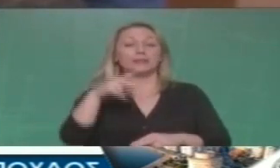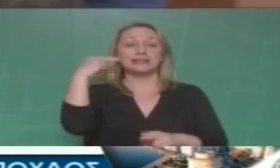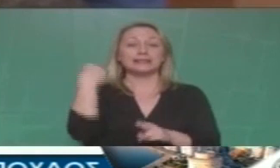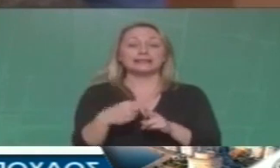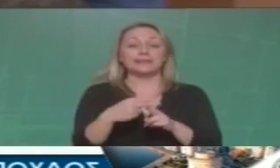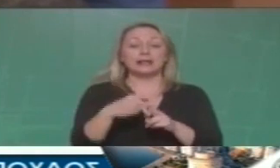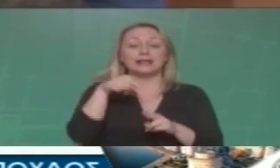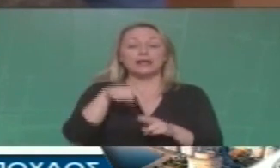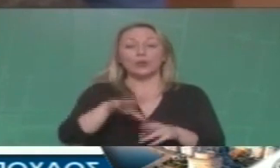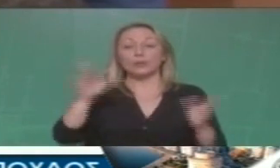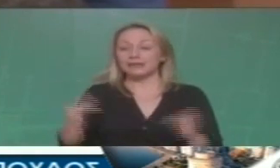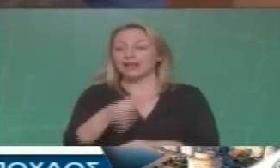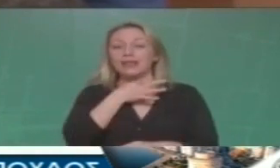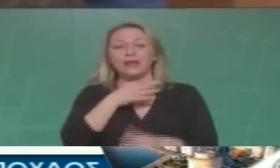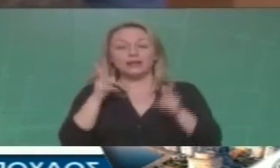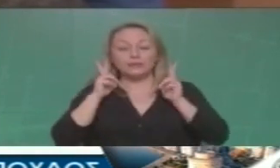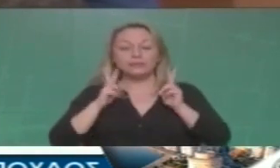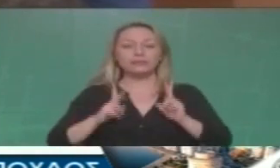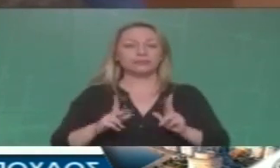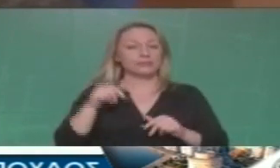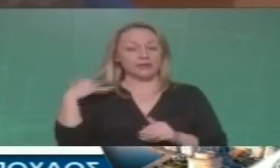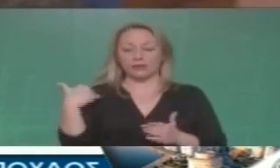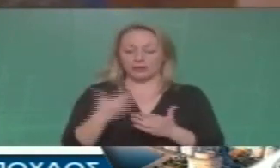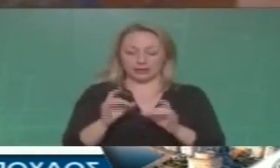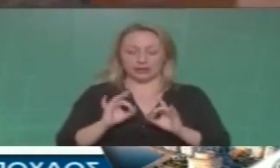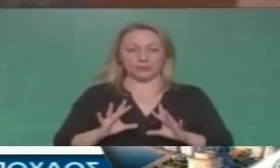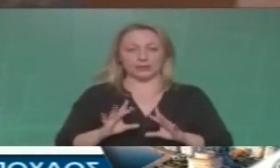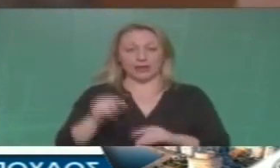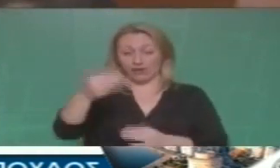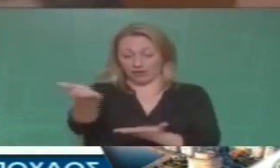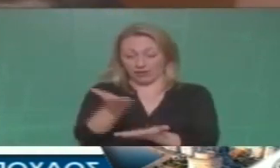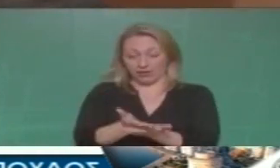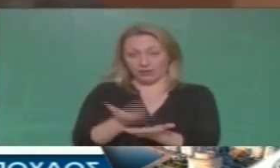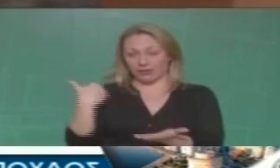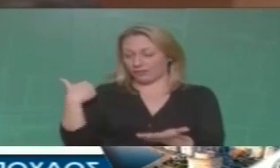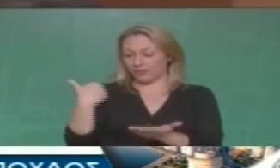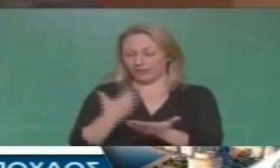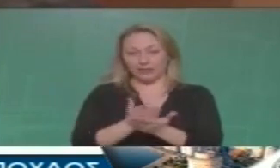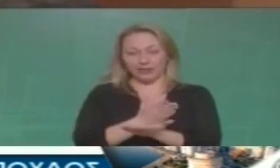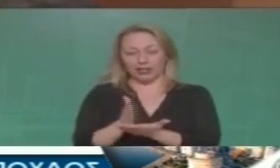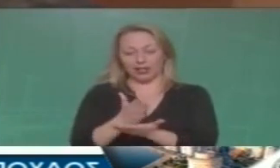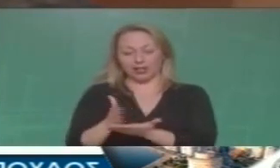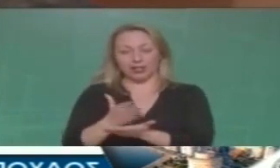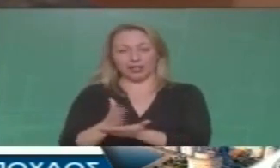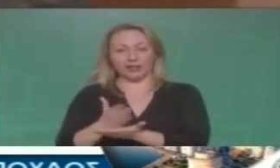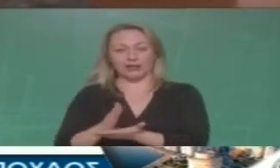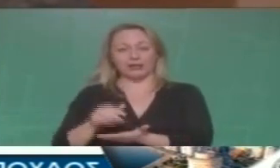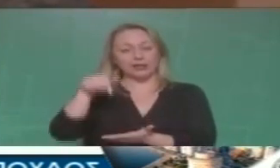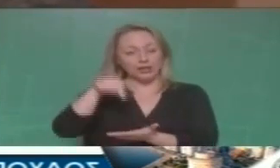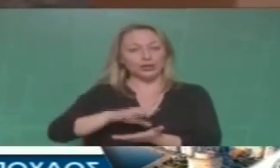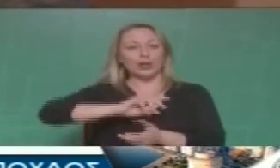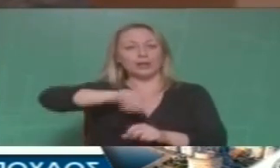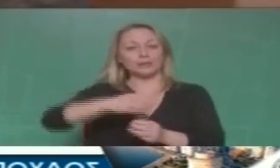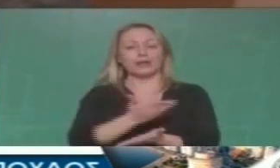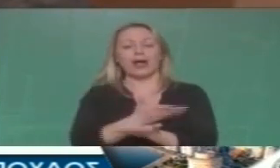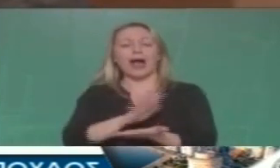και ανικανοποιητών αναγκών της πόλης αυτό το αίτημα λοιπόν πηγαίνει στο περιθώριο τα τελευταία χρόνια και σήμερα πια γίνεται προσπάθεια να